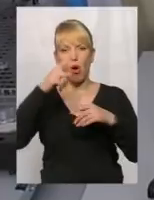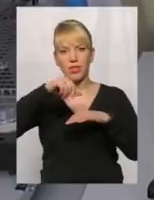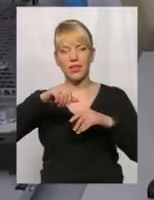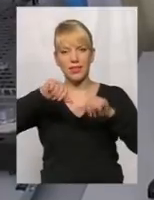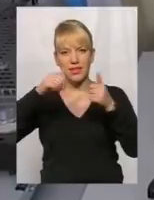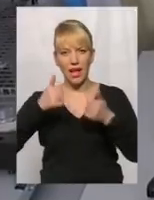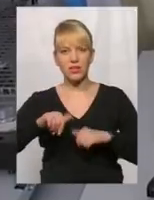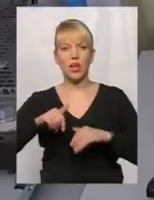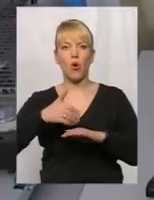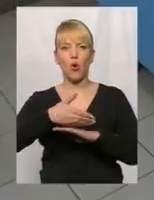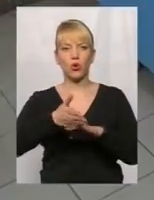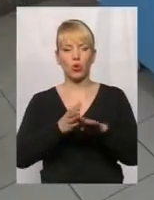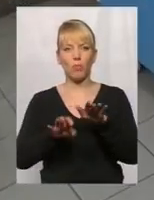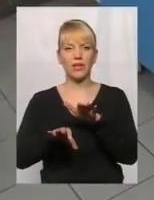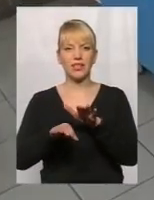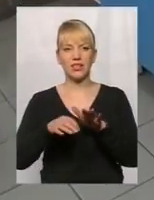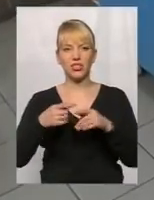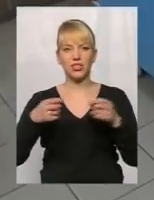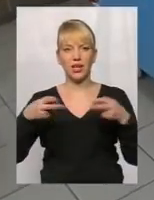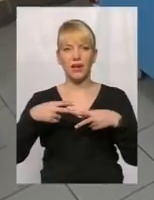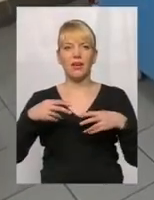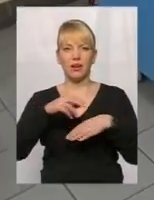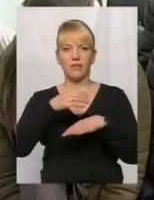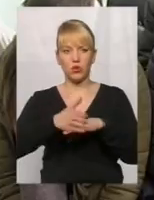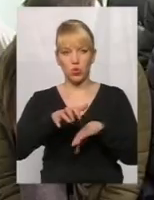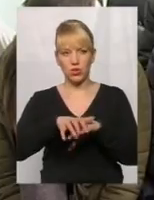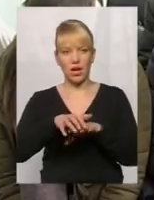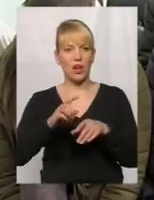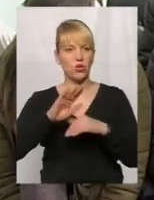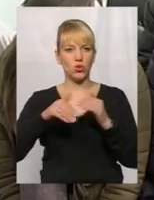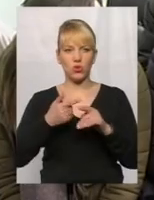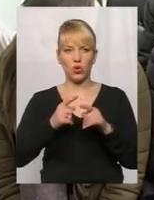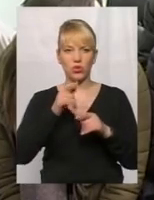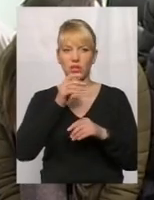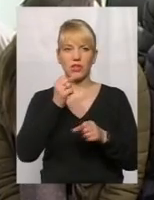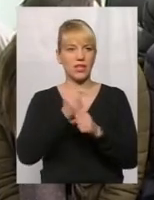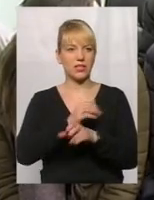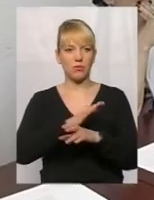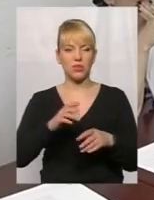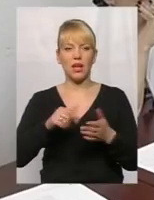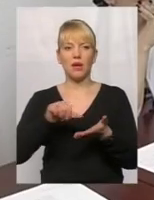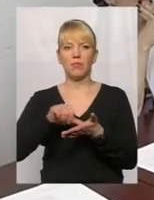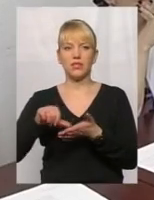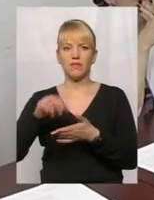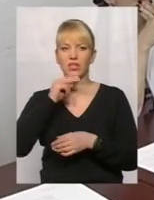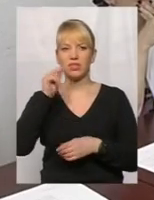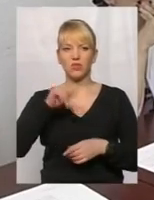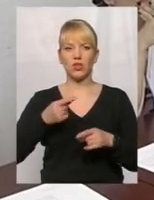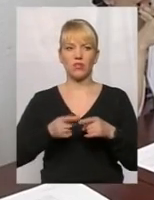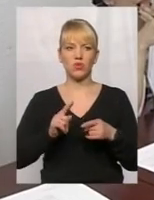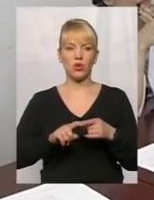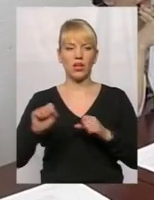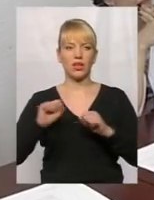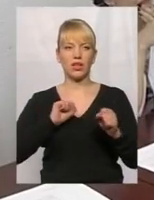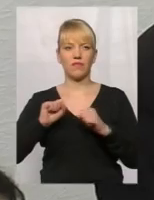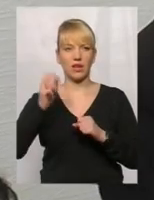Та до цього часу техніка так і не запрацювала. Представники громадських організацій області звинувачують у цьому керівника